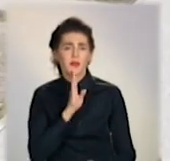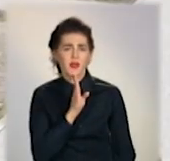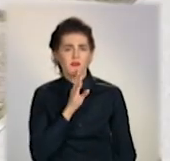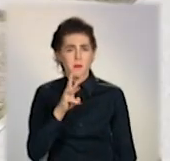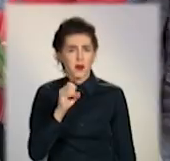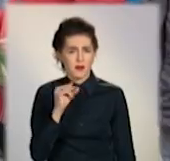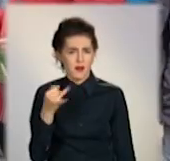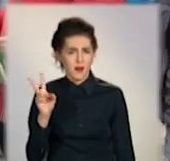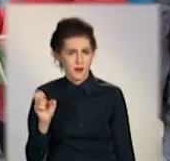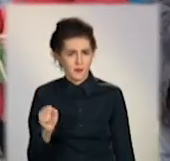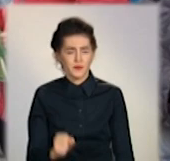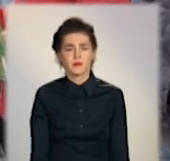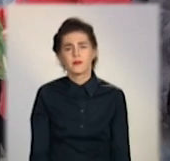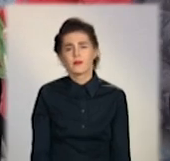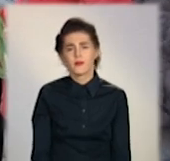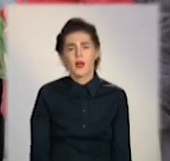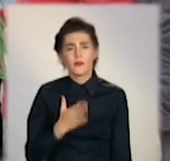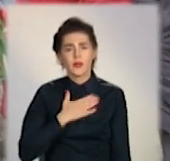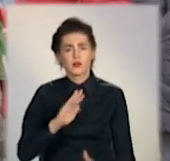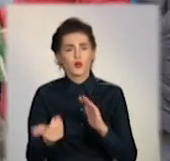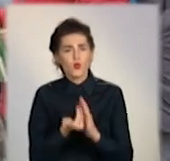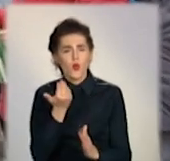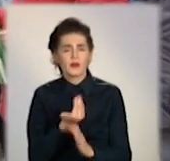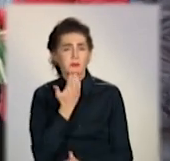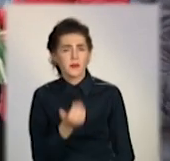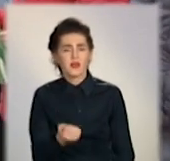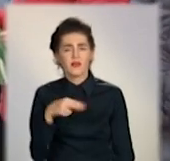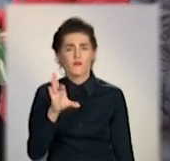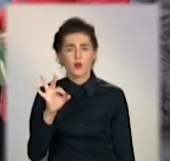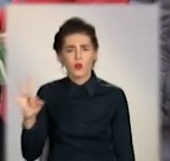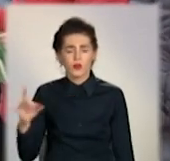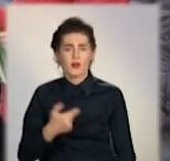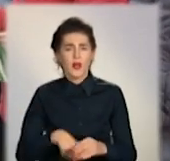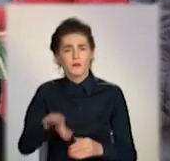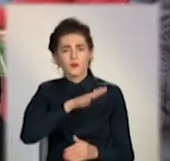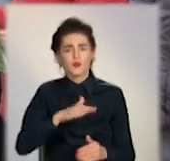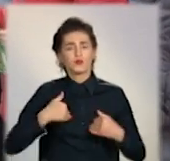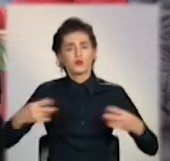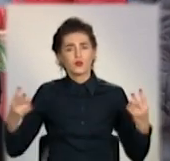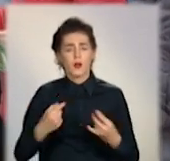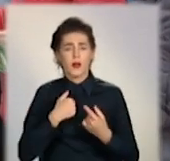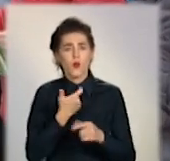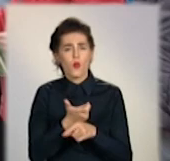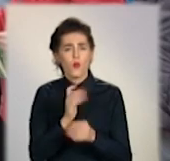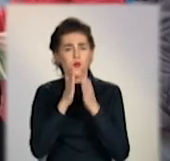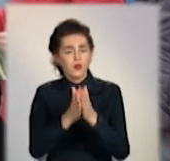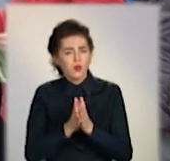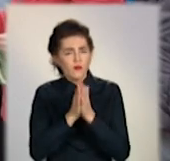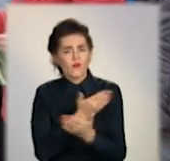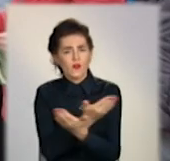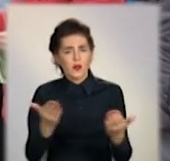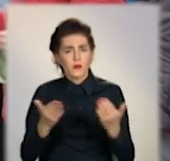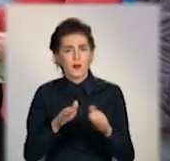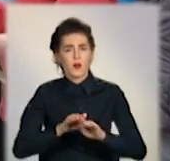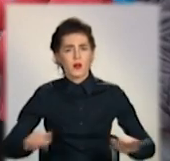Марійка. «Наш новенький милий двір, килим нам необхідно, ми благаємо дуже вас, килим